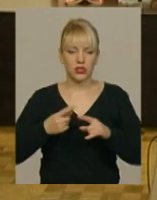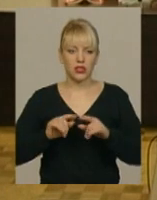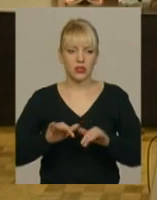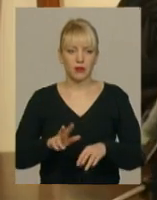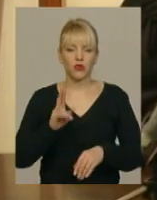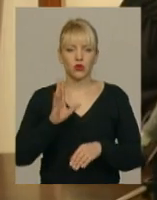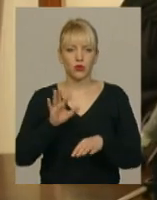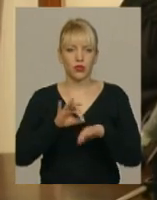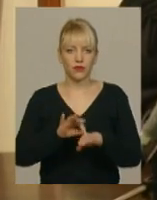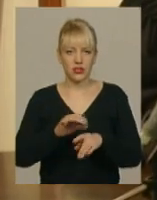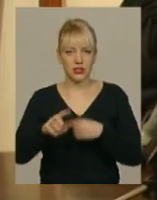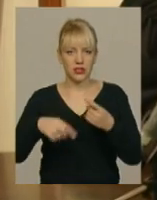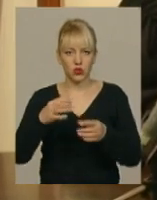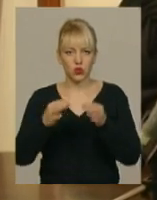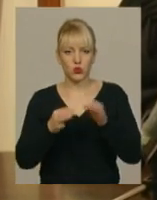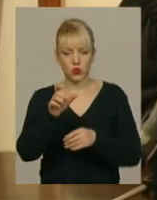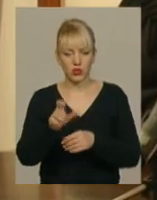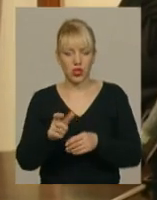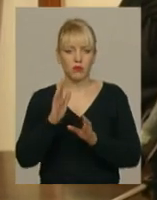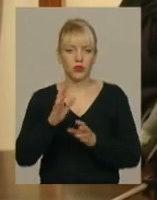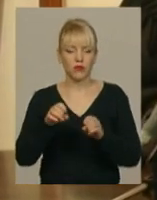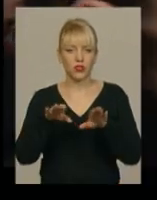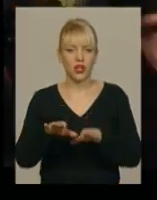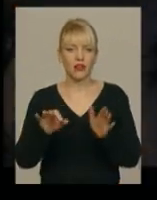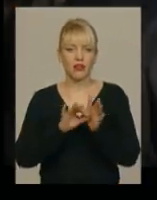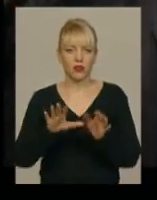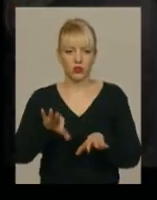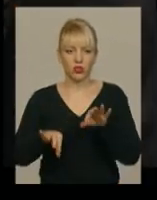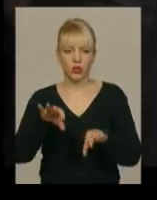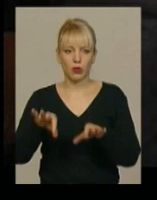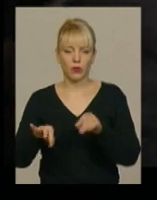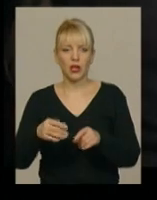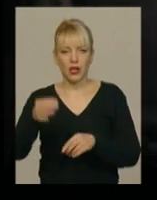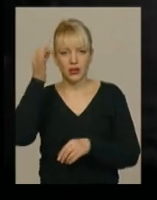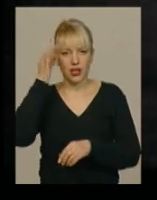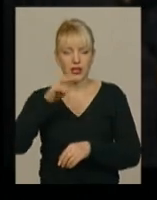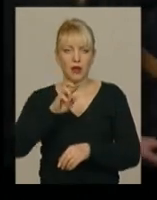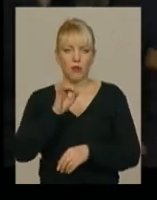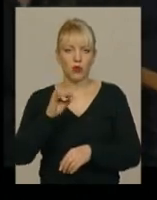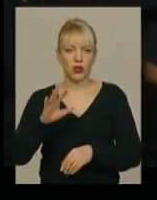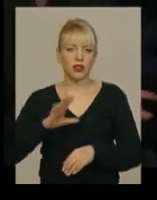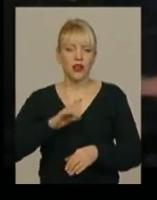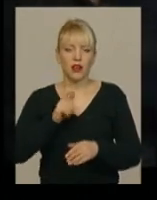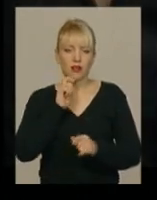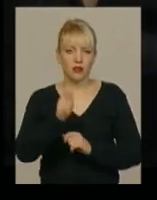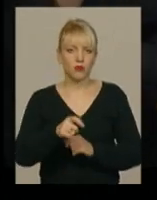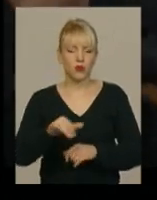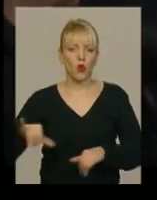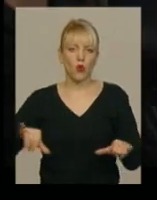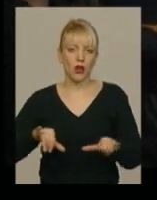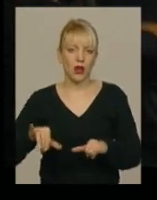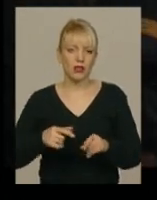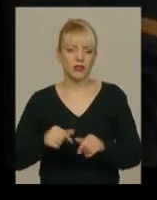цю справу, вирішить електронне жеребкування. Нагадаємо, депутату обласної ради Віктору Бурлику інкримінують хуліганство. Торік, 15